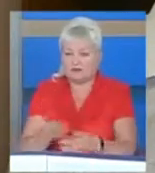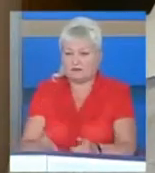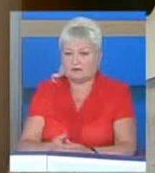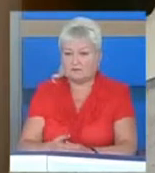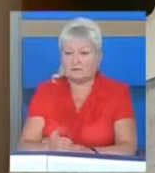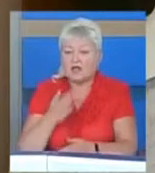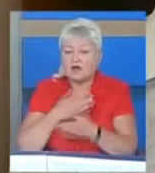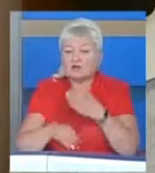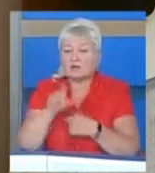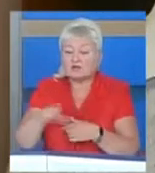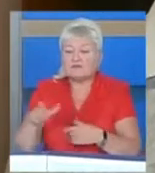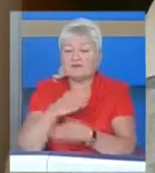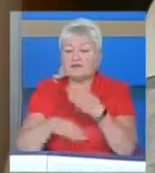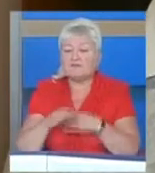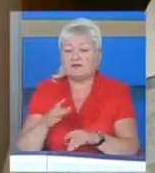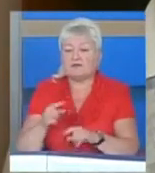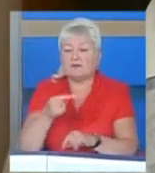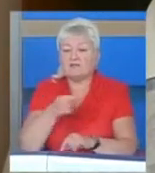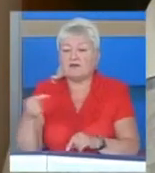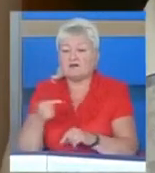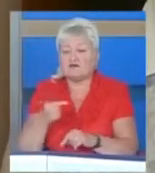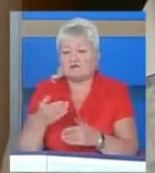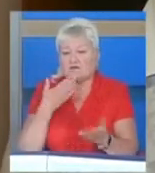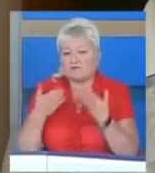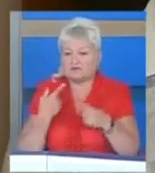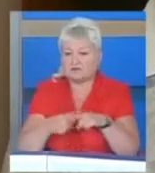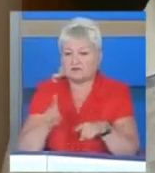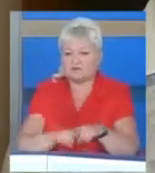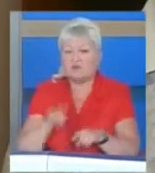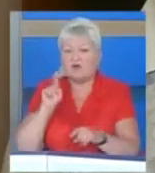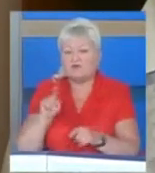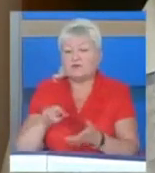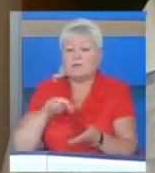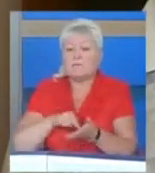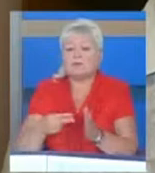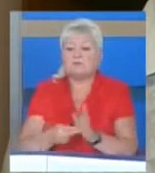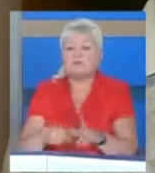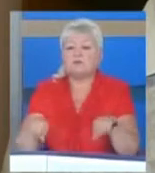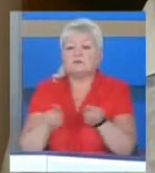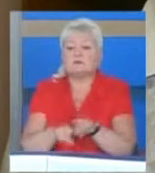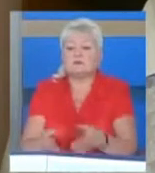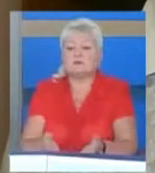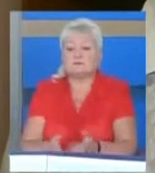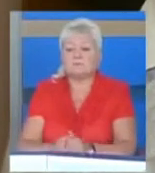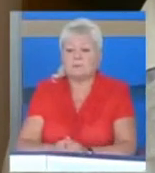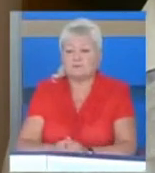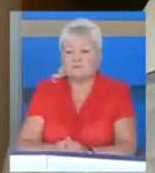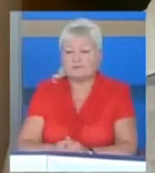-інваліди дуже негативно відносяться до цього. Вони навіть планують, наскільки вони